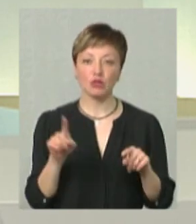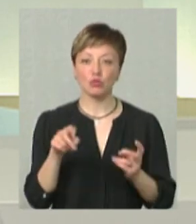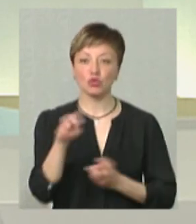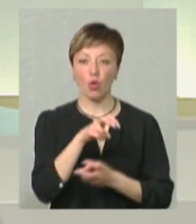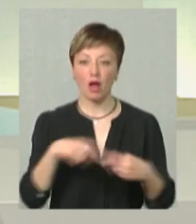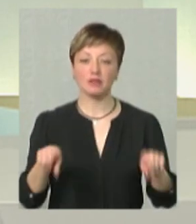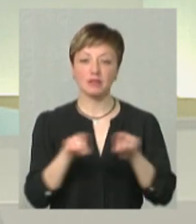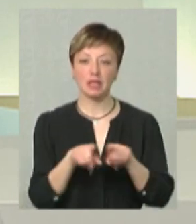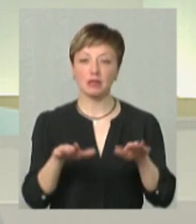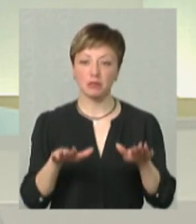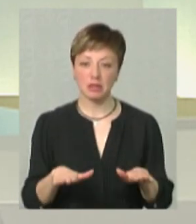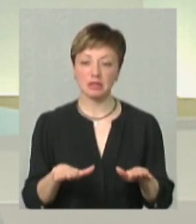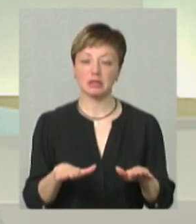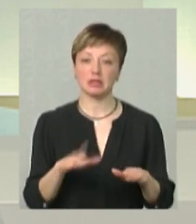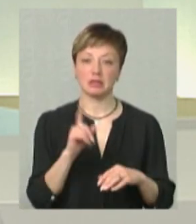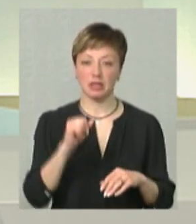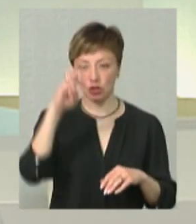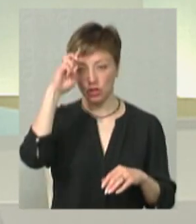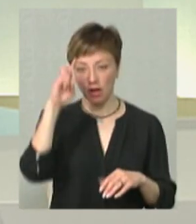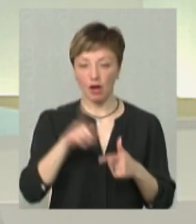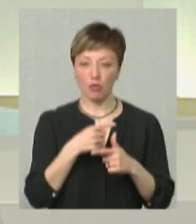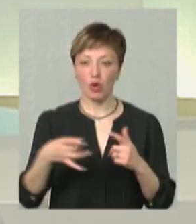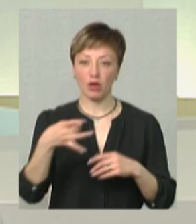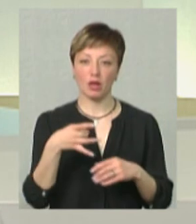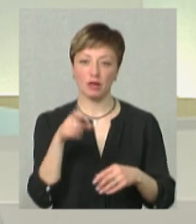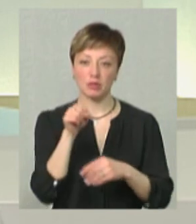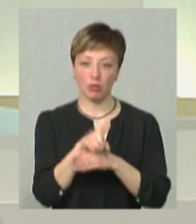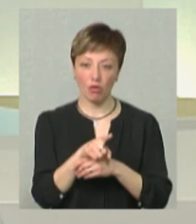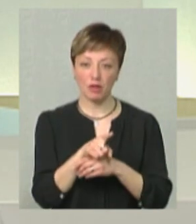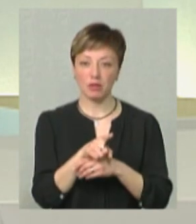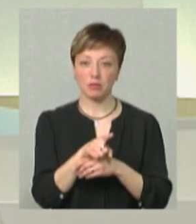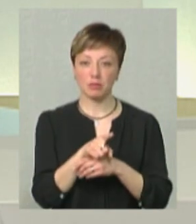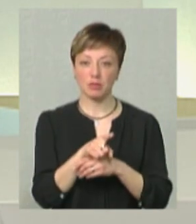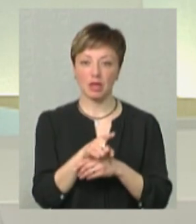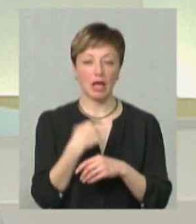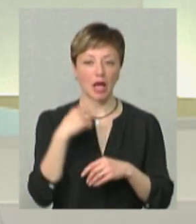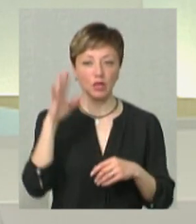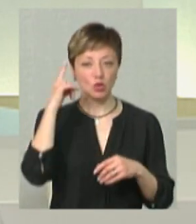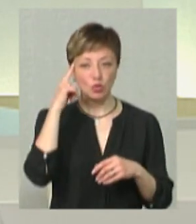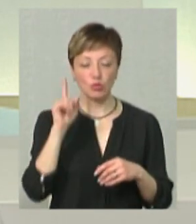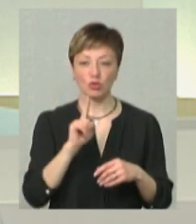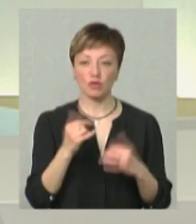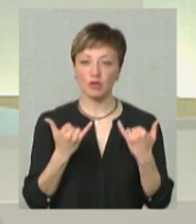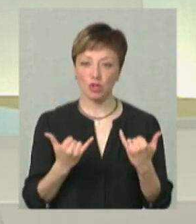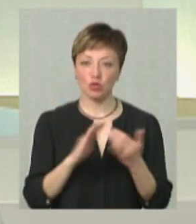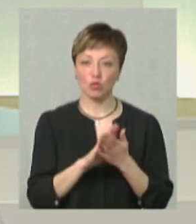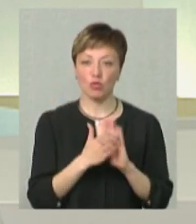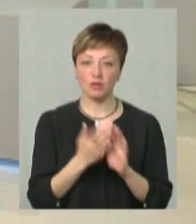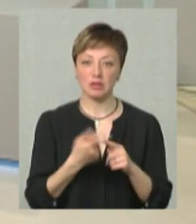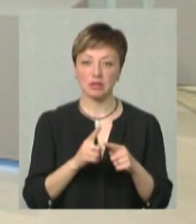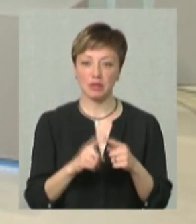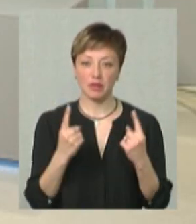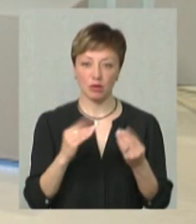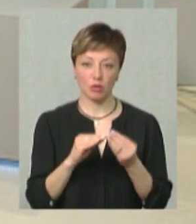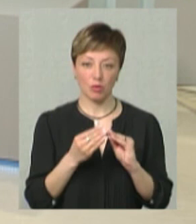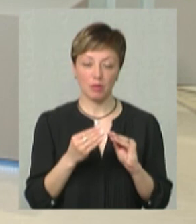шукати все-таки місце за державним або регіональним замовленням. Я не думаю, що в нинішніх умовах це буде